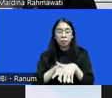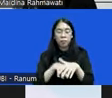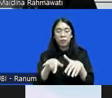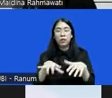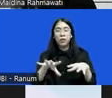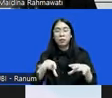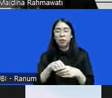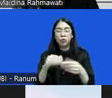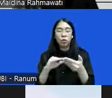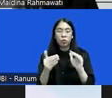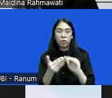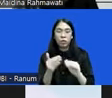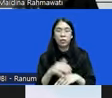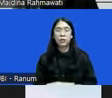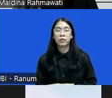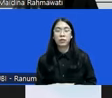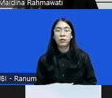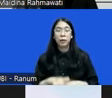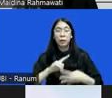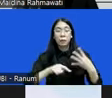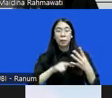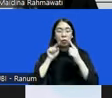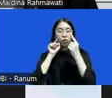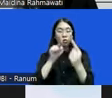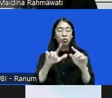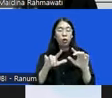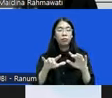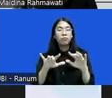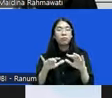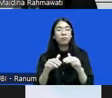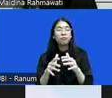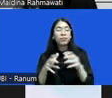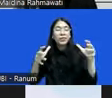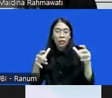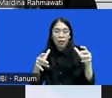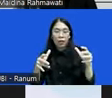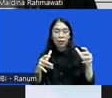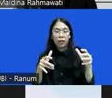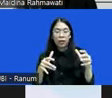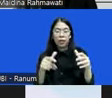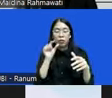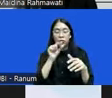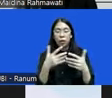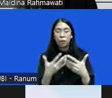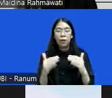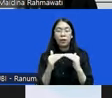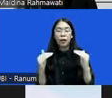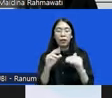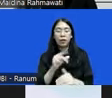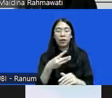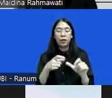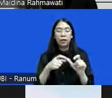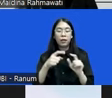komunitas nah ada empat tujuan besar lah ada empat nilai prinsip besar di dalam karya restoratif yang